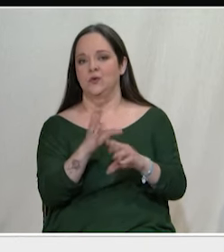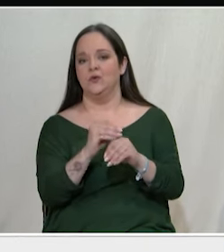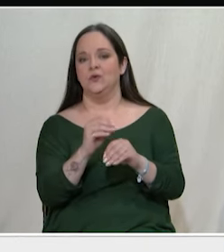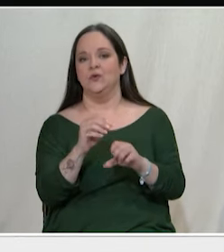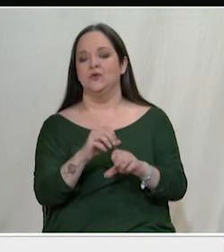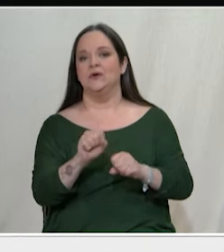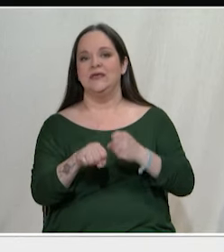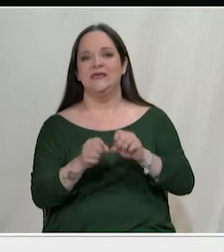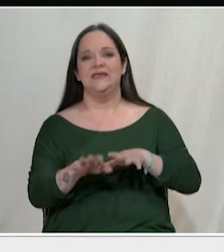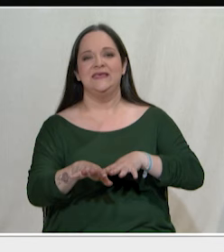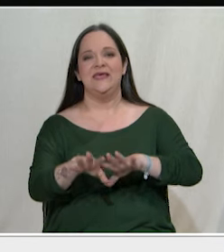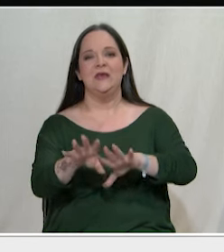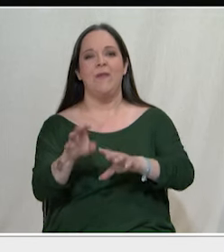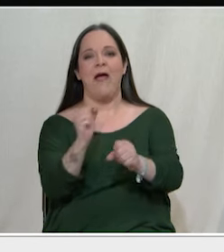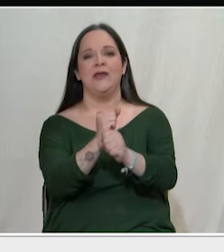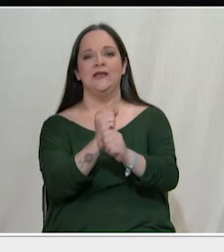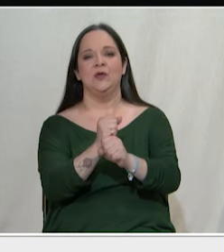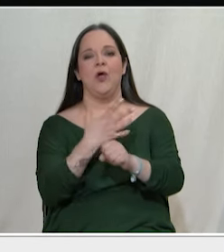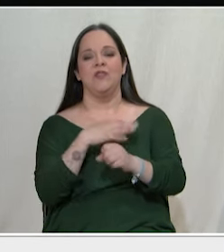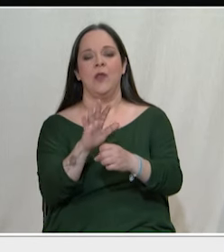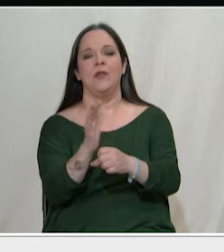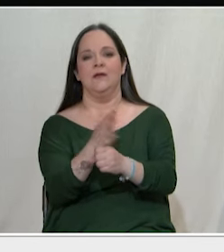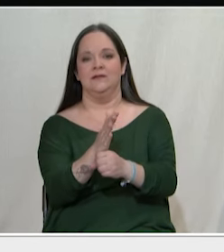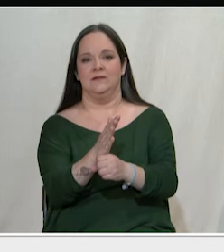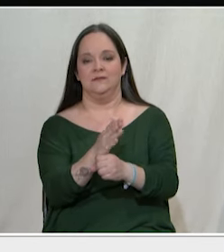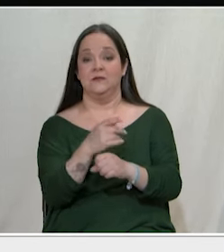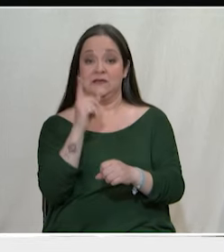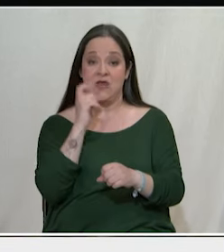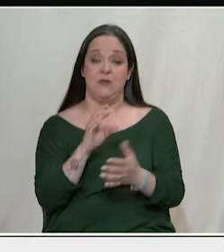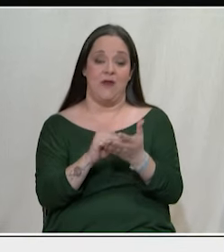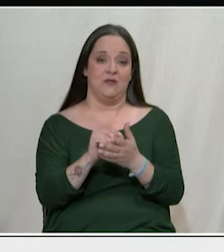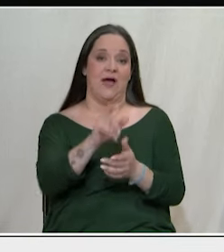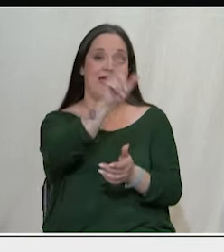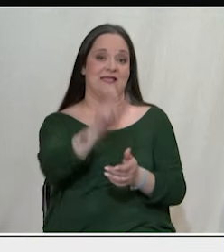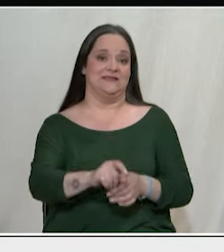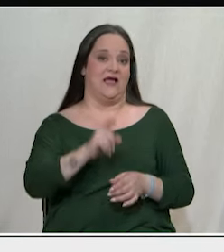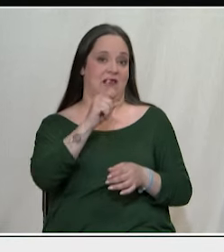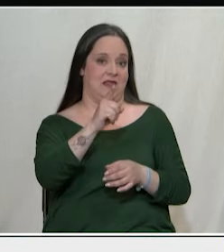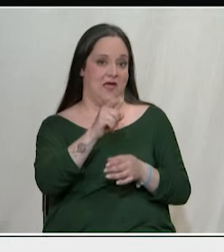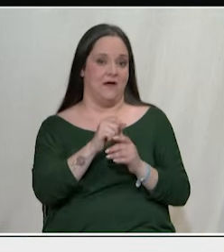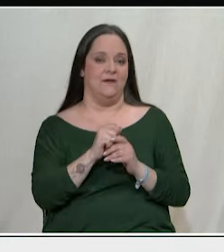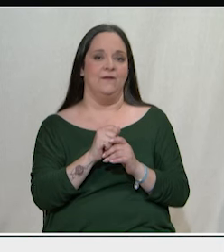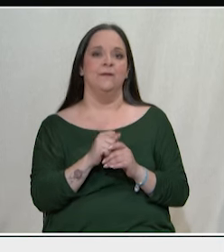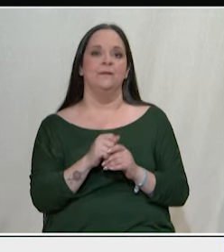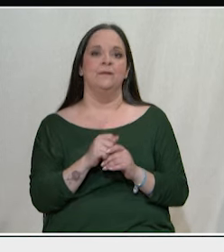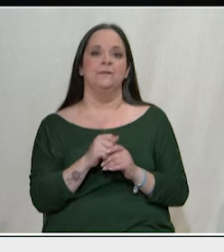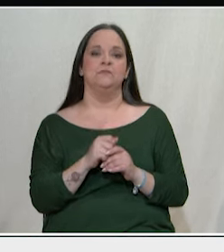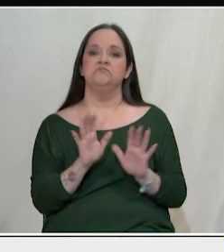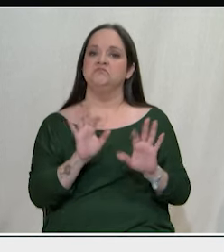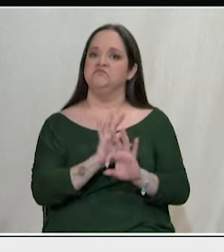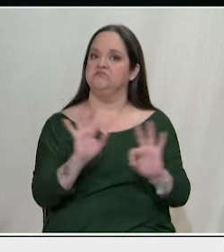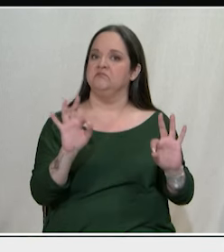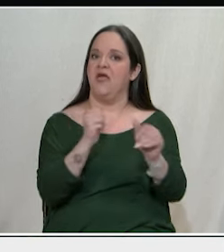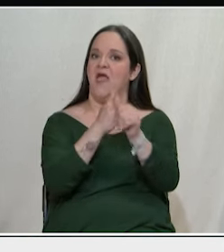Ξέρουμε για παράδειγμα στη γειτονική Ιταλία της Μελώνη ότι μια χαρά